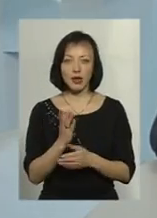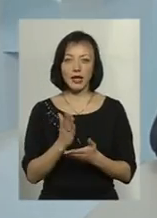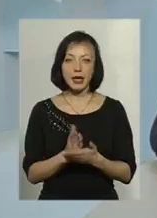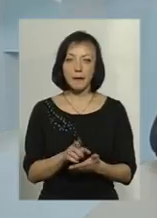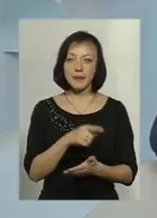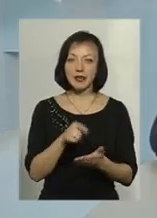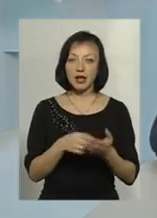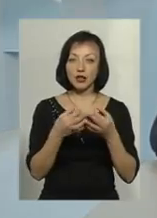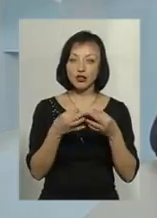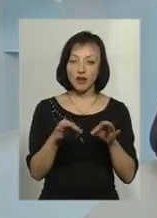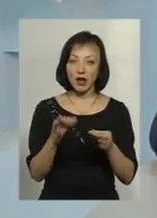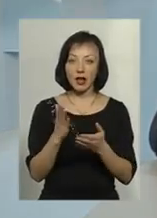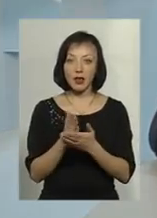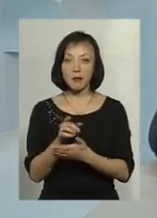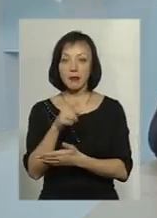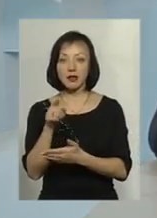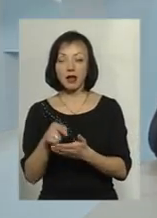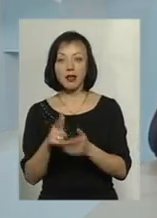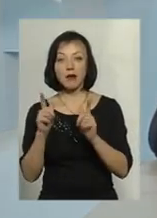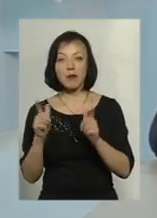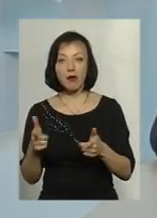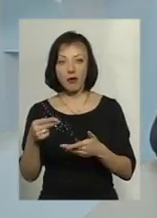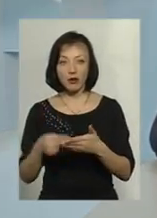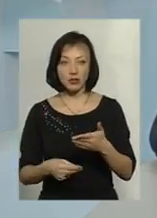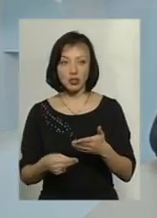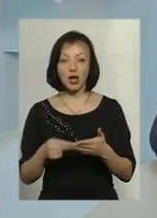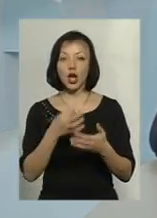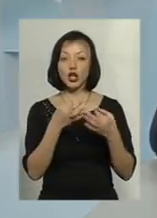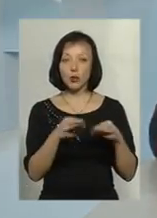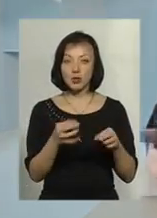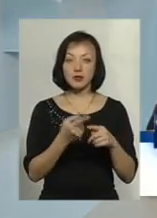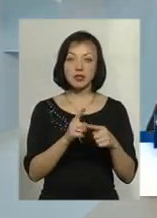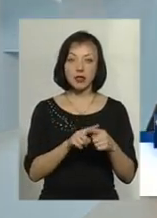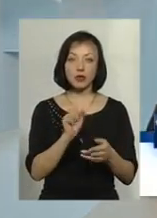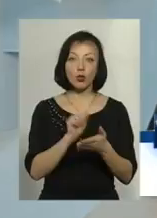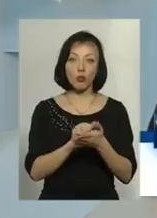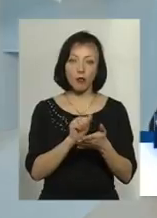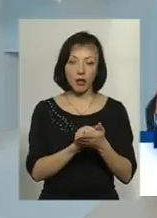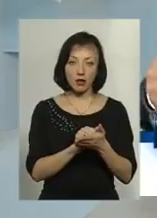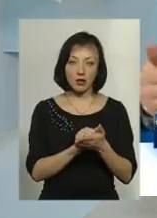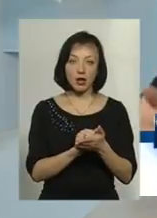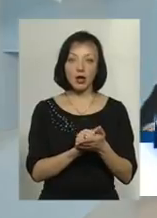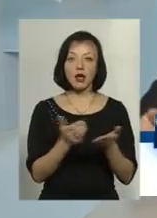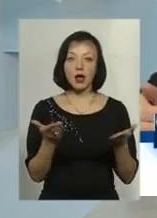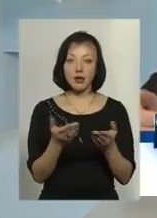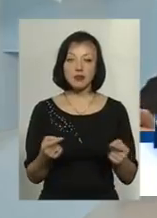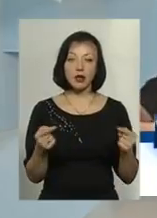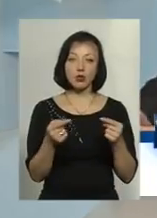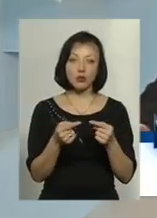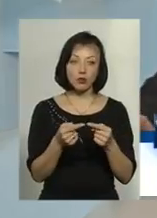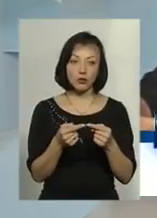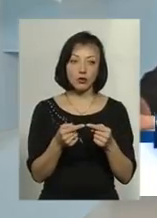питання дозволи, а є питання погодження. Дозвіл – це певний документ, який встановлює